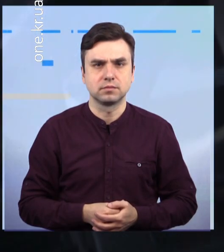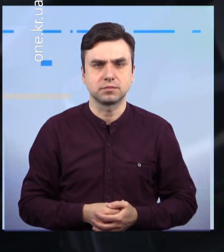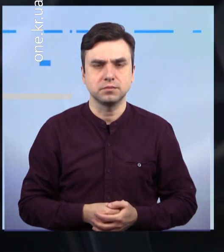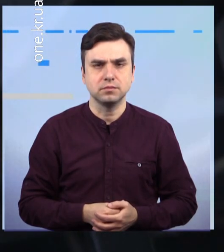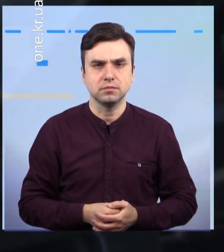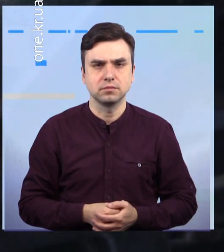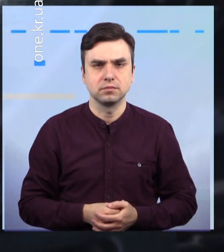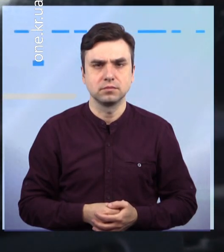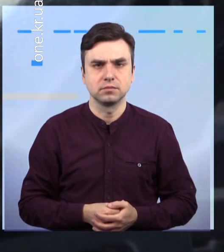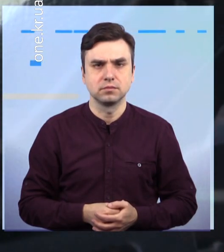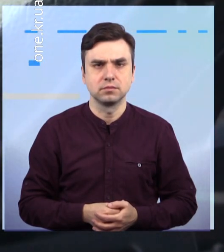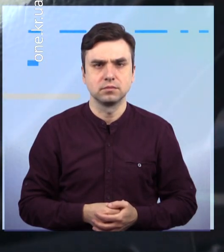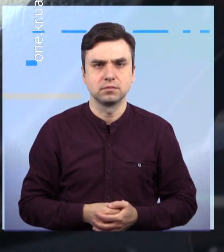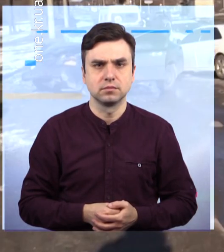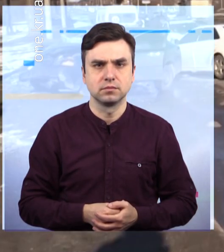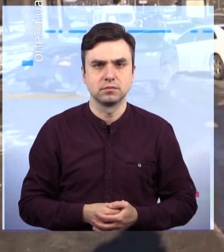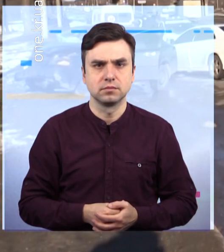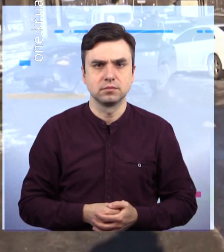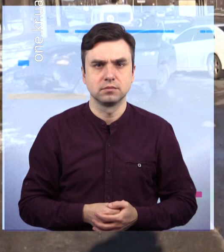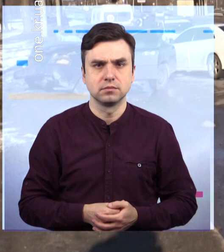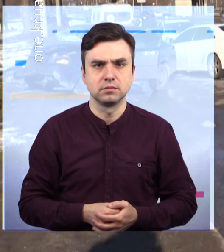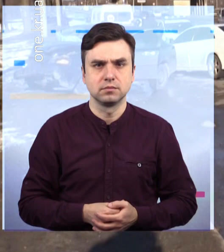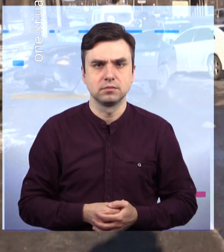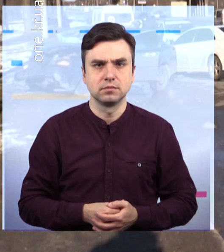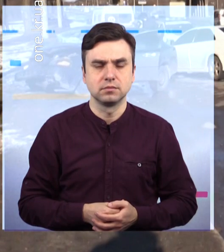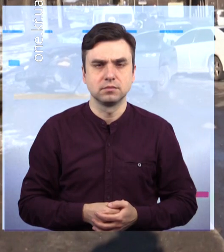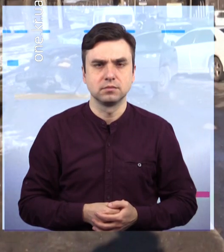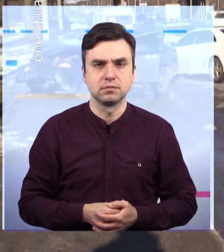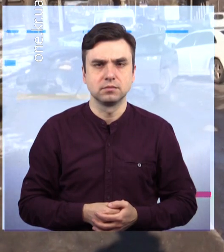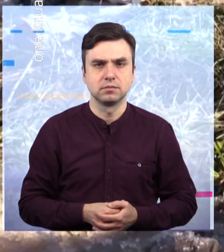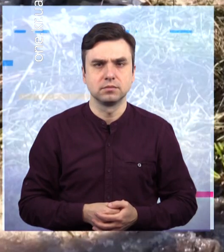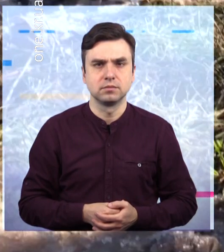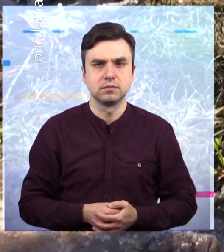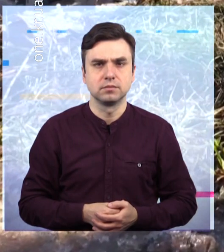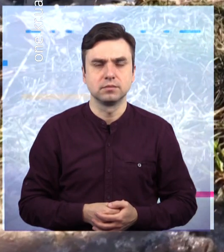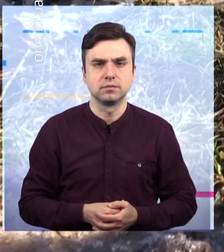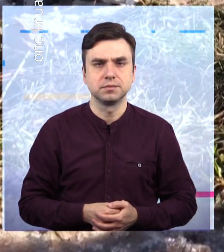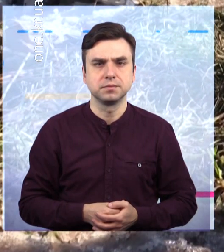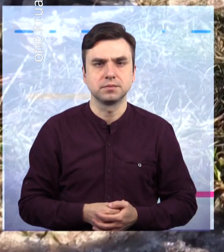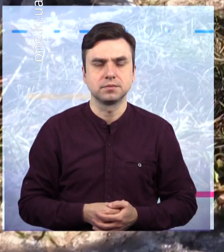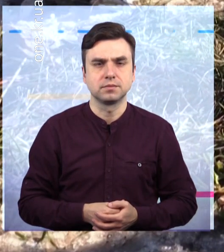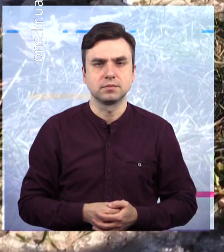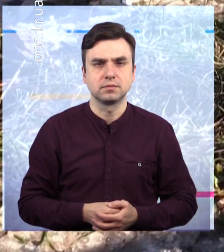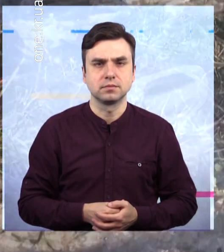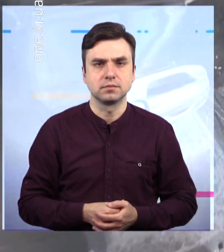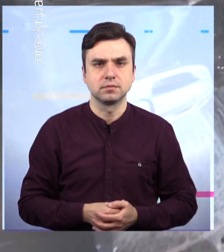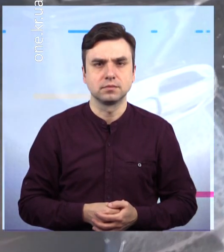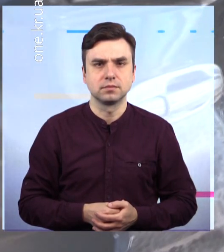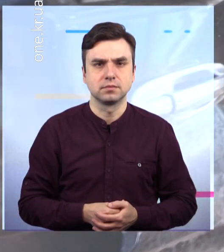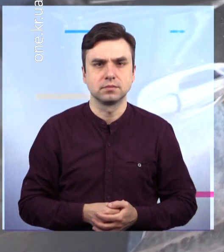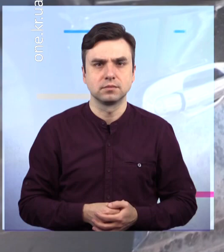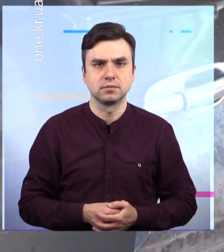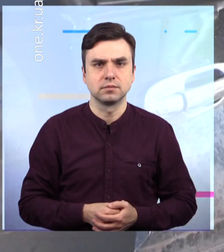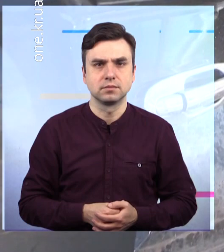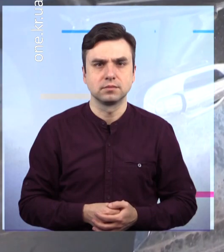травму. В результаті зіткнення лоб в лоб в обох автівках пошкодилась передня частина кузова. На місці в обставинах ДТП